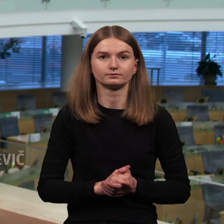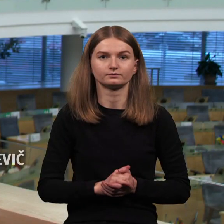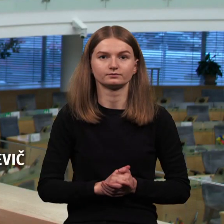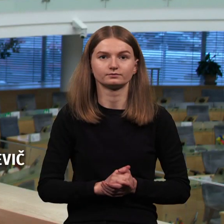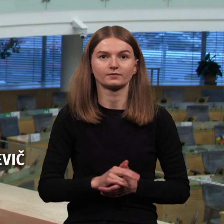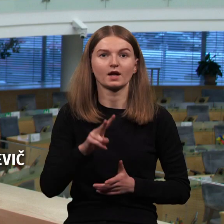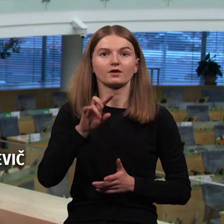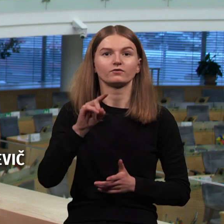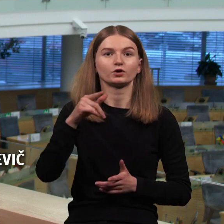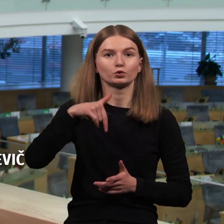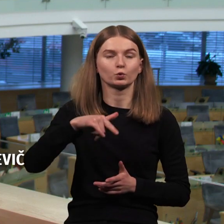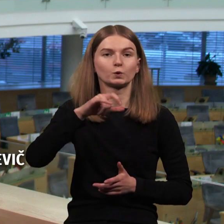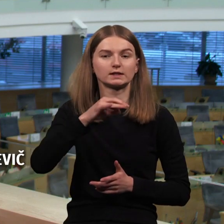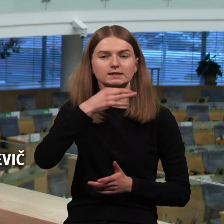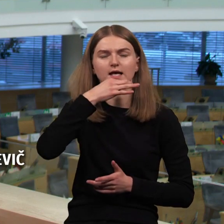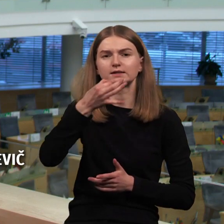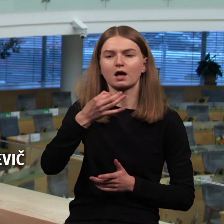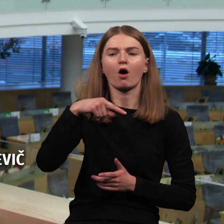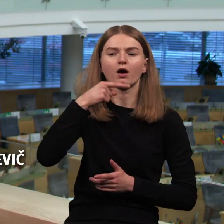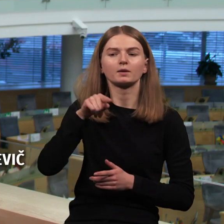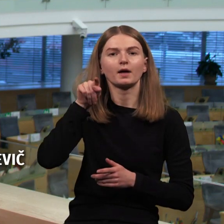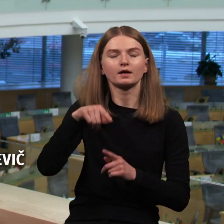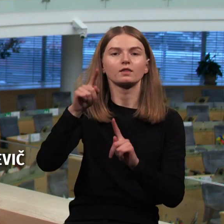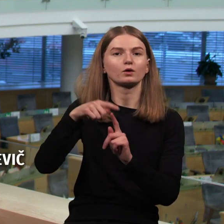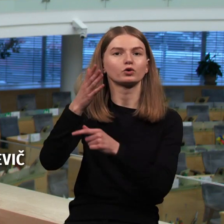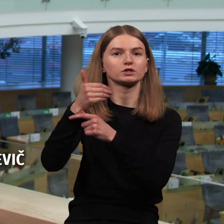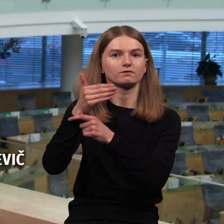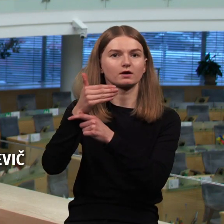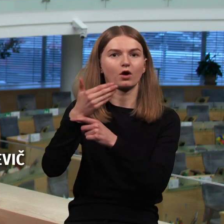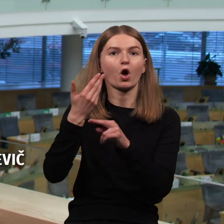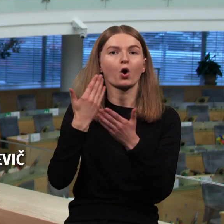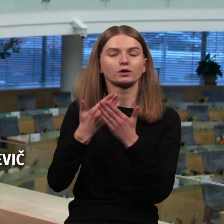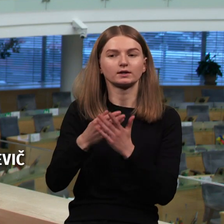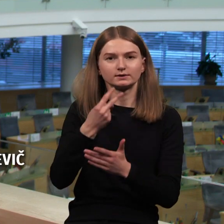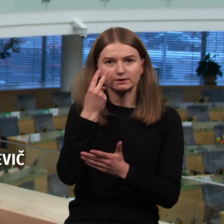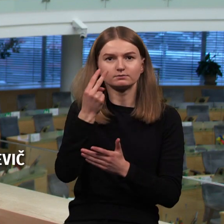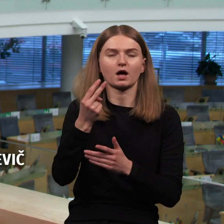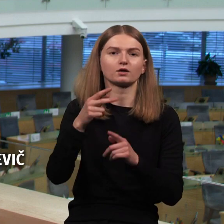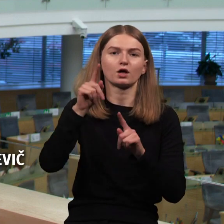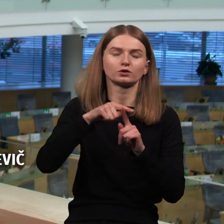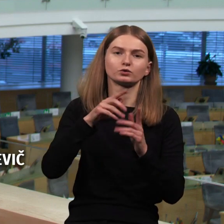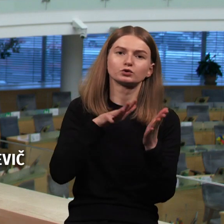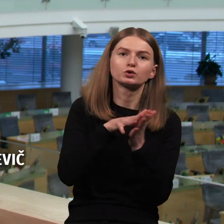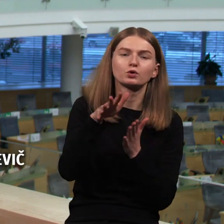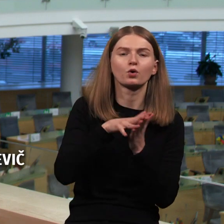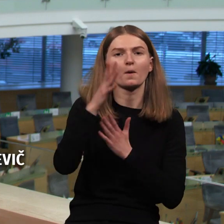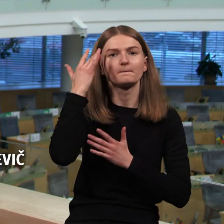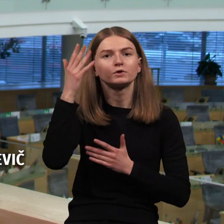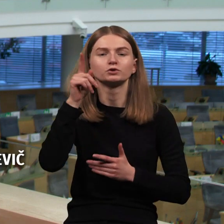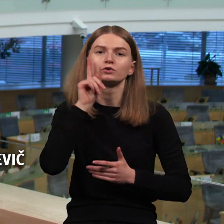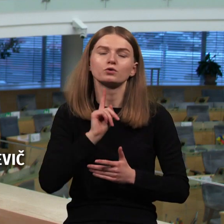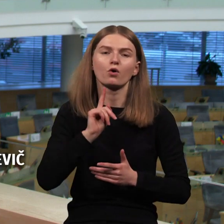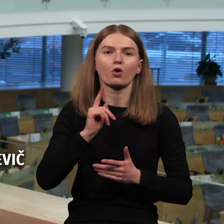Vidūnas kalba vadino tautos vėliavą, nes ji atspindi tautos krauja ir jos jausmų, minčių, norų,